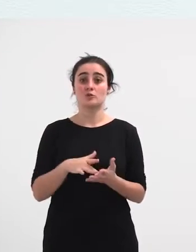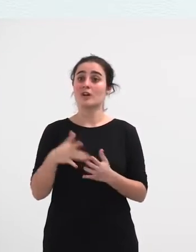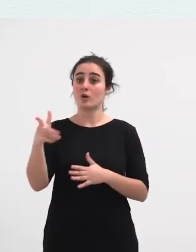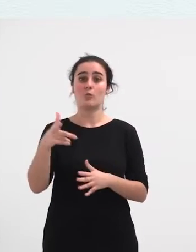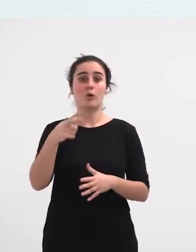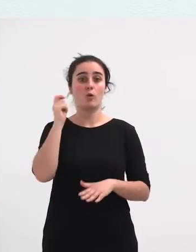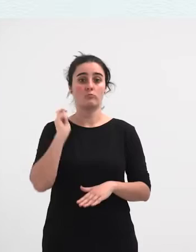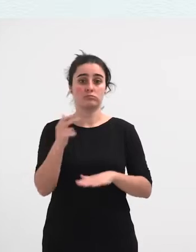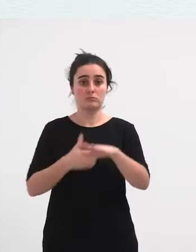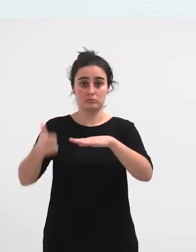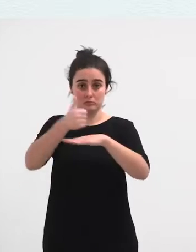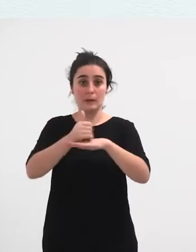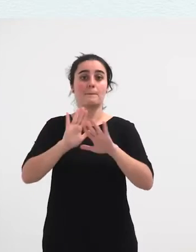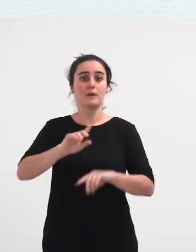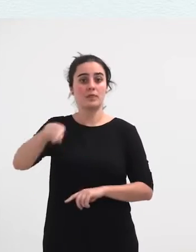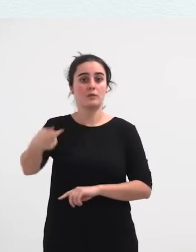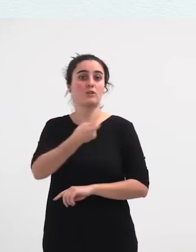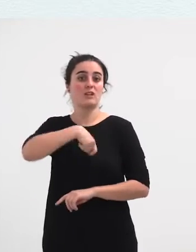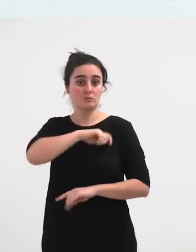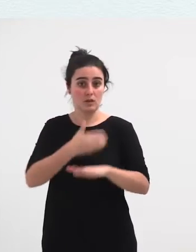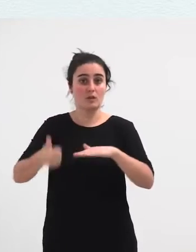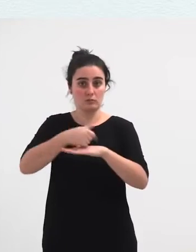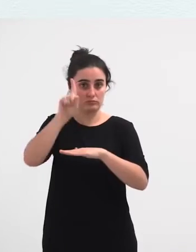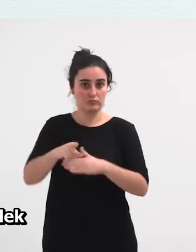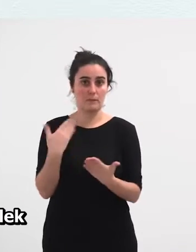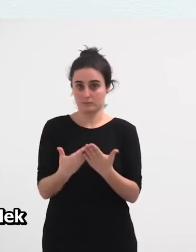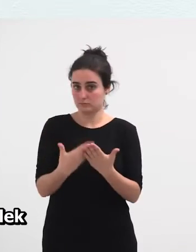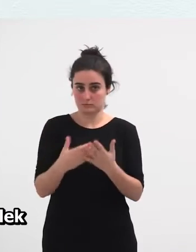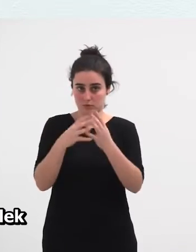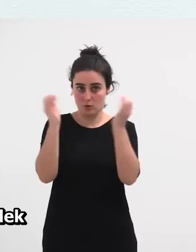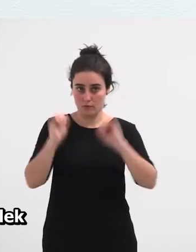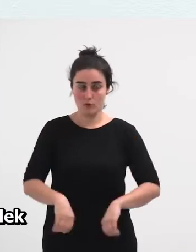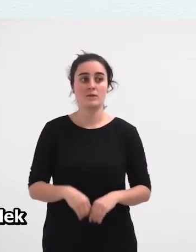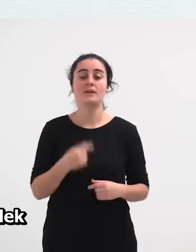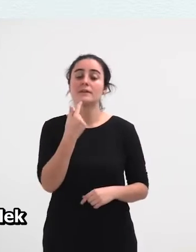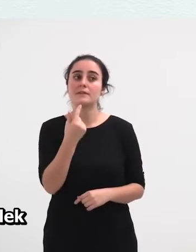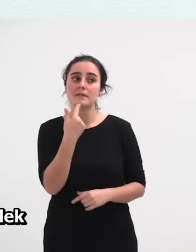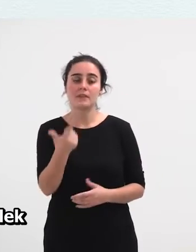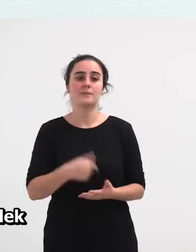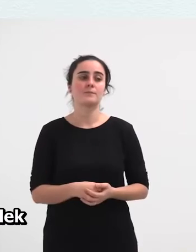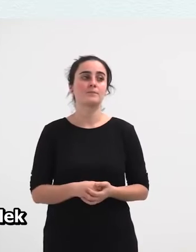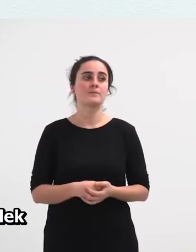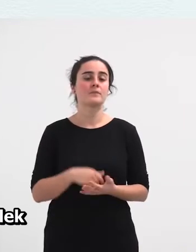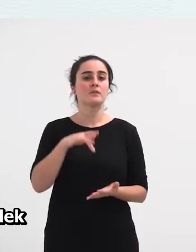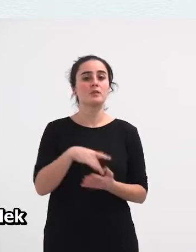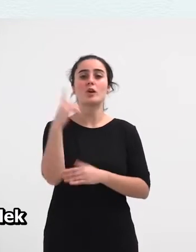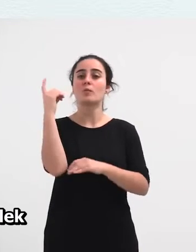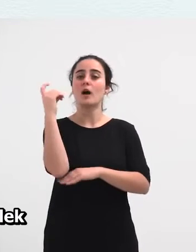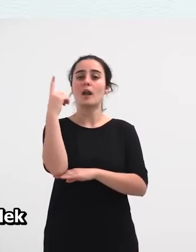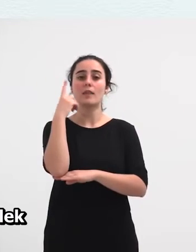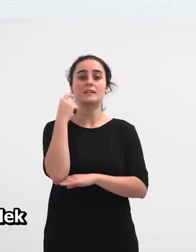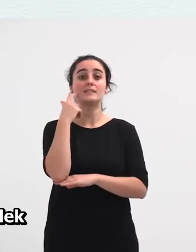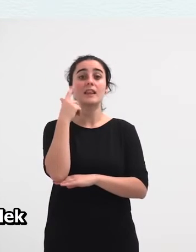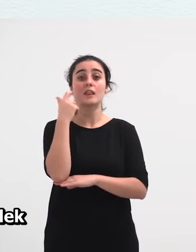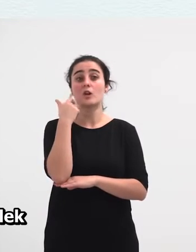baina gero espainiko gorenak berretzi zuen 2008an, sortzean, epaionek esan zuen, alarde tradizionalek ez zutela